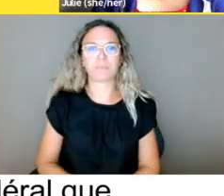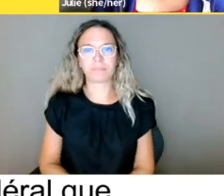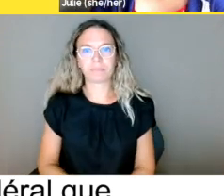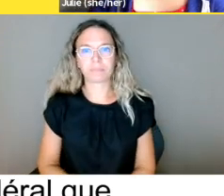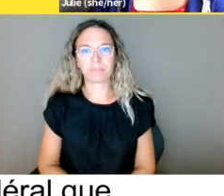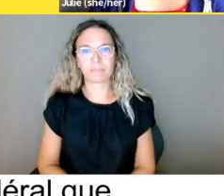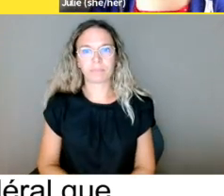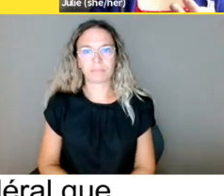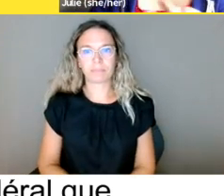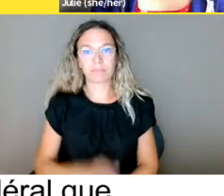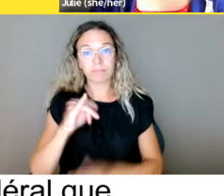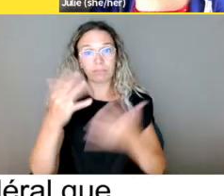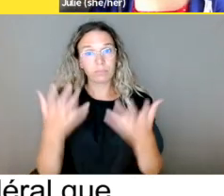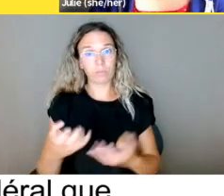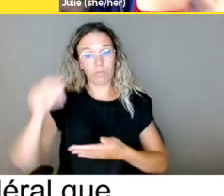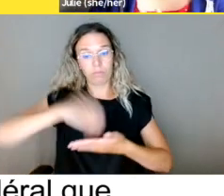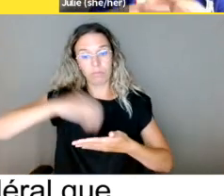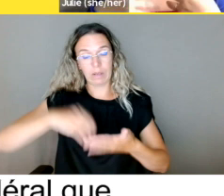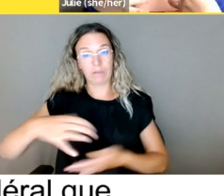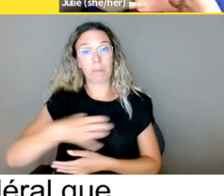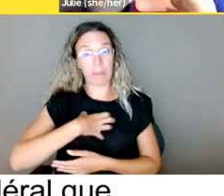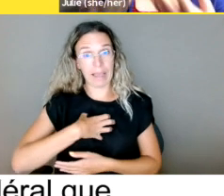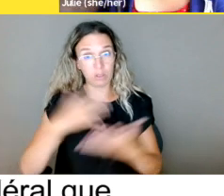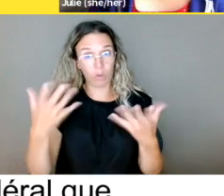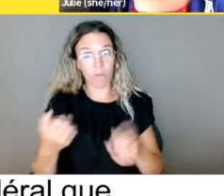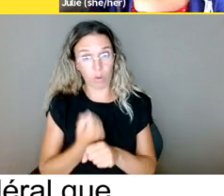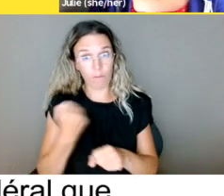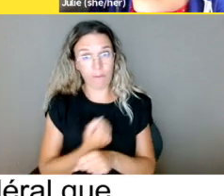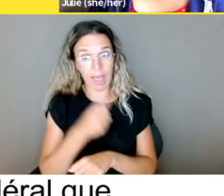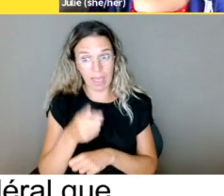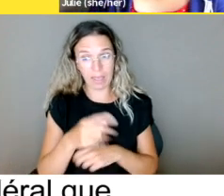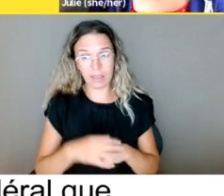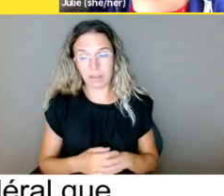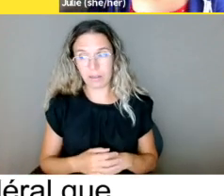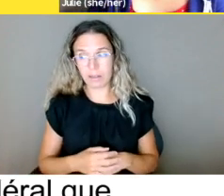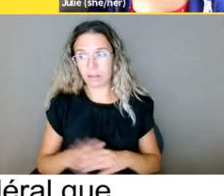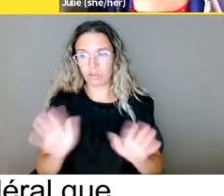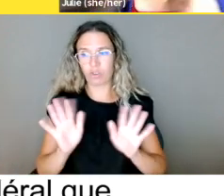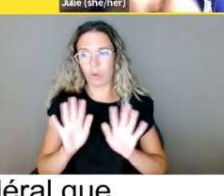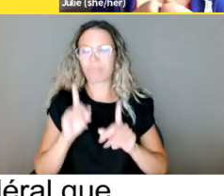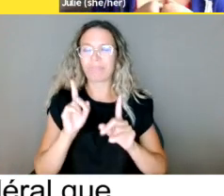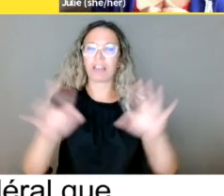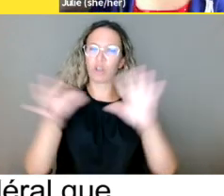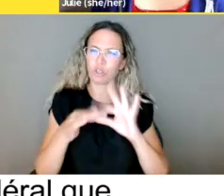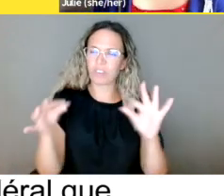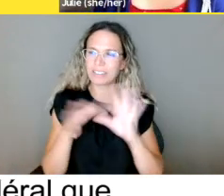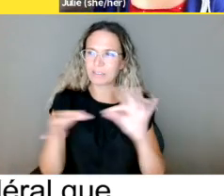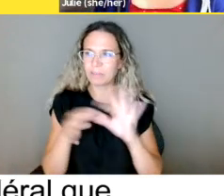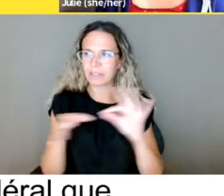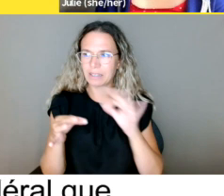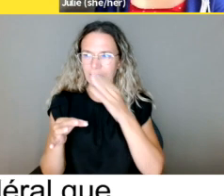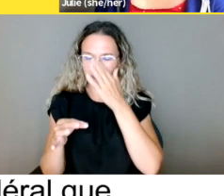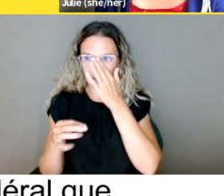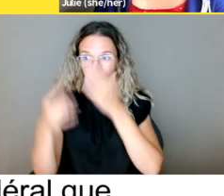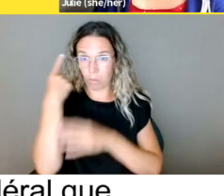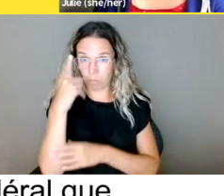prohibées, c'est l'handicap ou le moyen de pallier son handicap. Donc, quand on veut